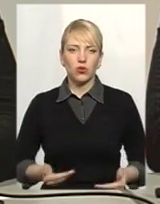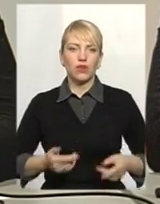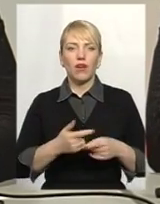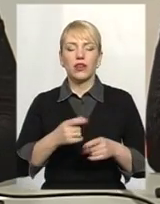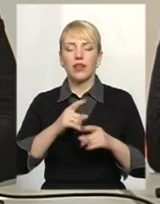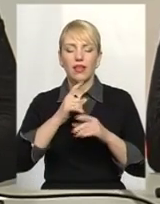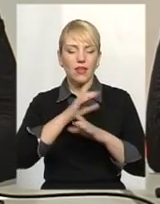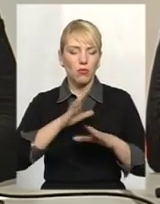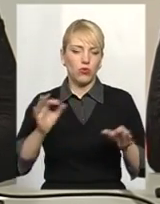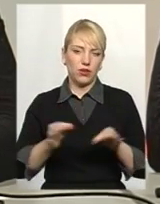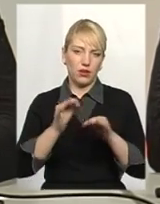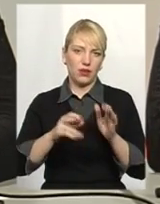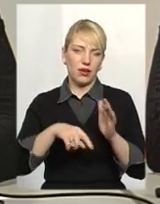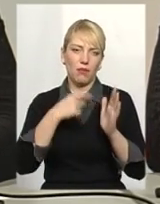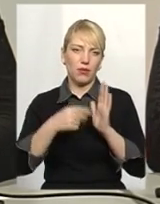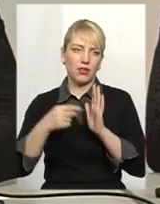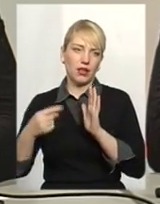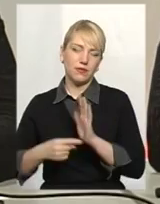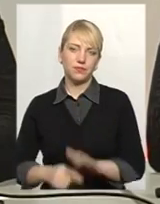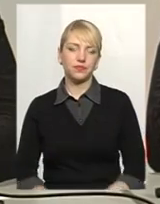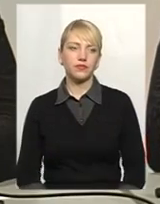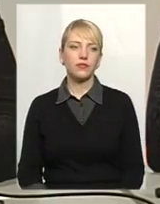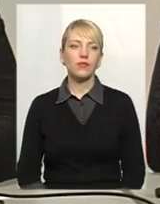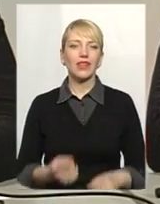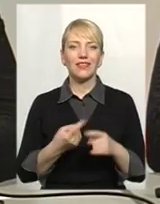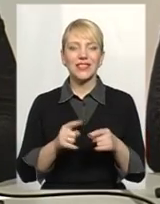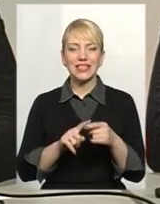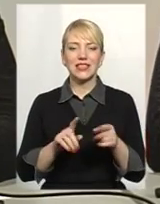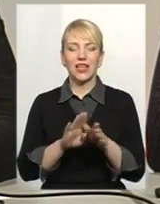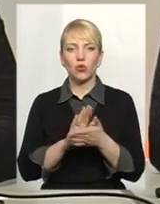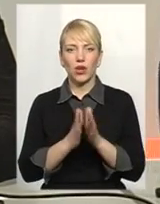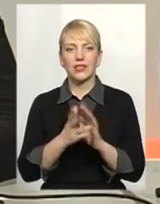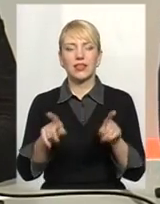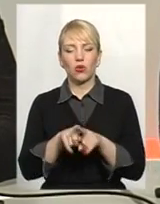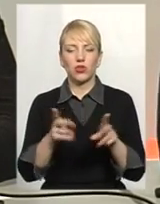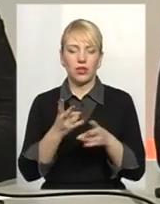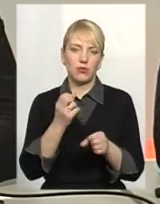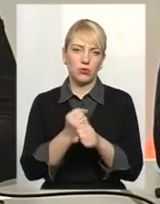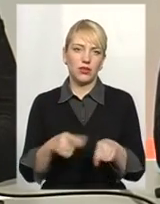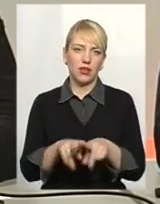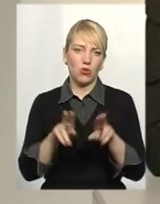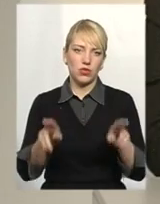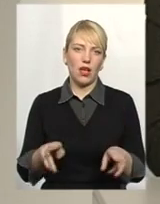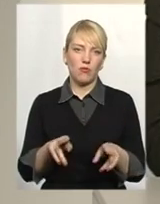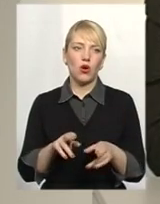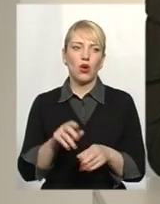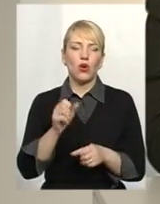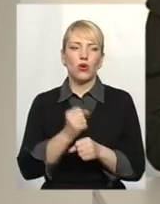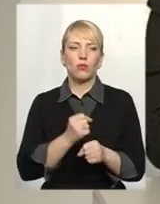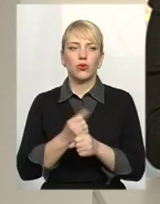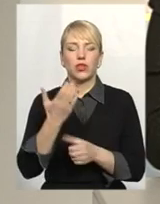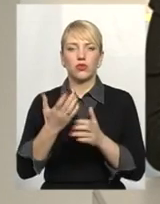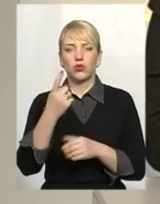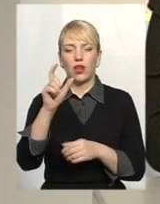оплати, ні до споживання. Тобто ситуація порівнялась. В даній ситуації треба зробити таку роботу, і теж питань не буде. А якщо людина, одна